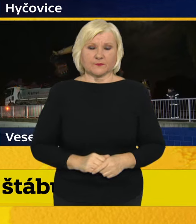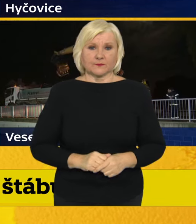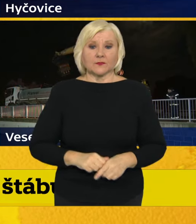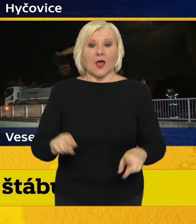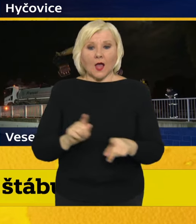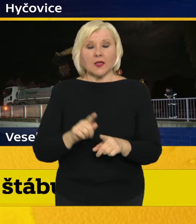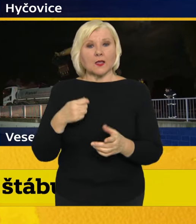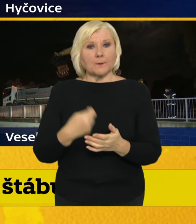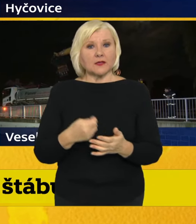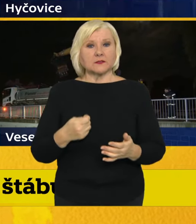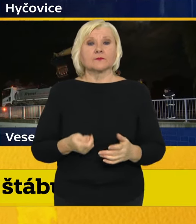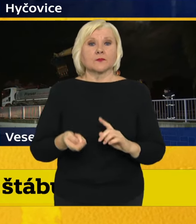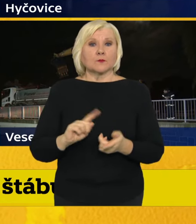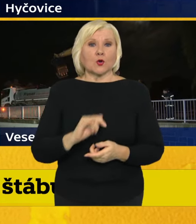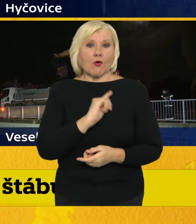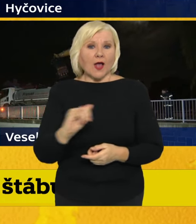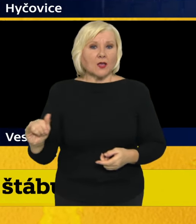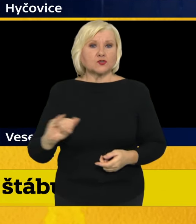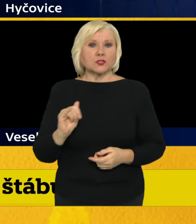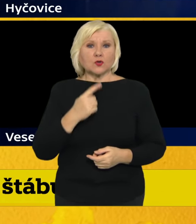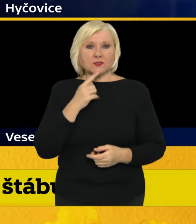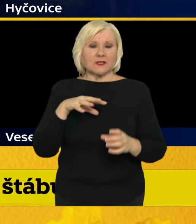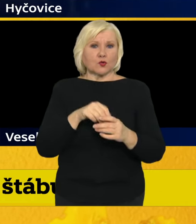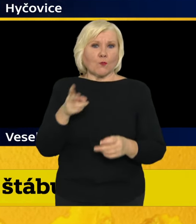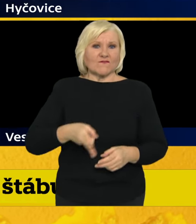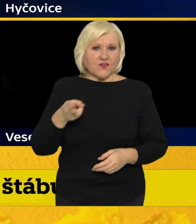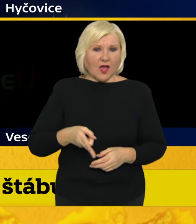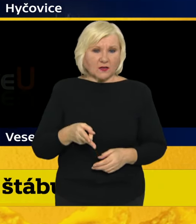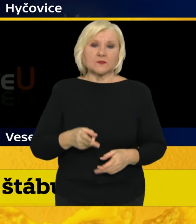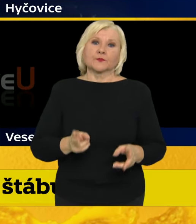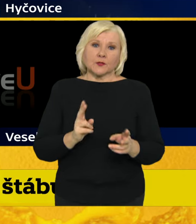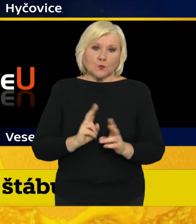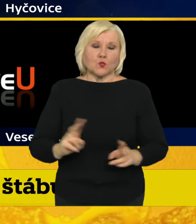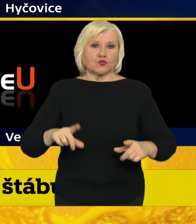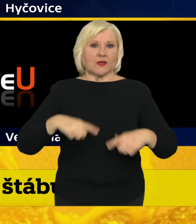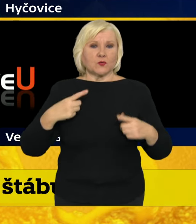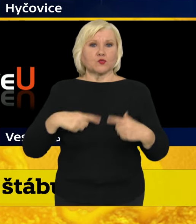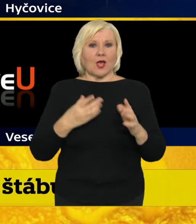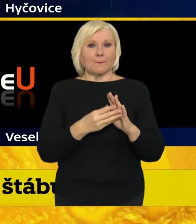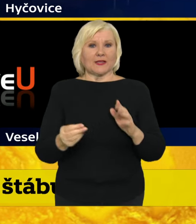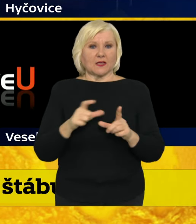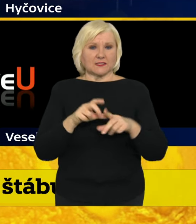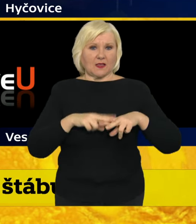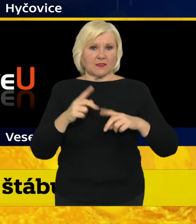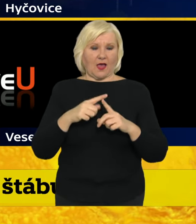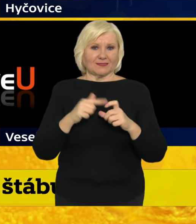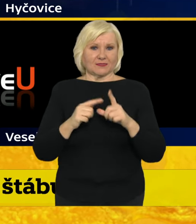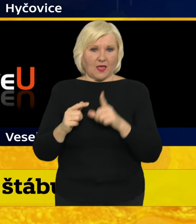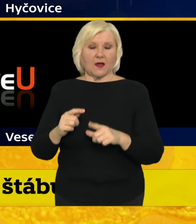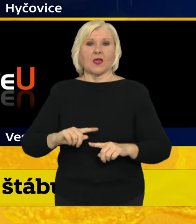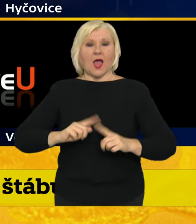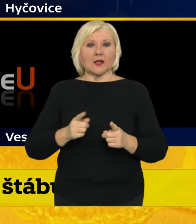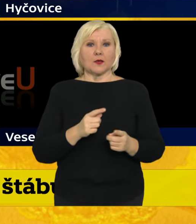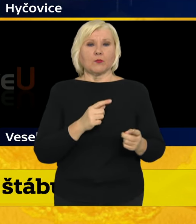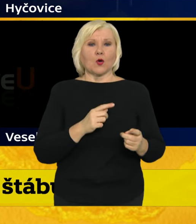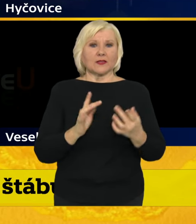platí, že pro všechny cestující vlakem je možné využít jak aplikaci Datel, tak internetové stránky www